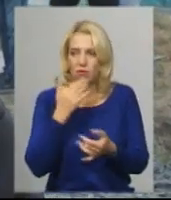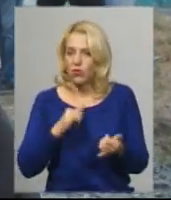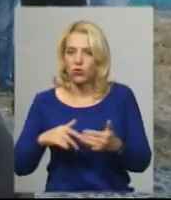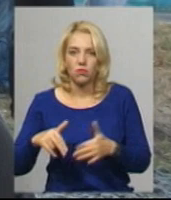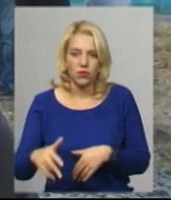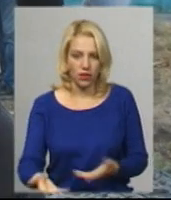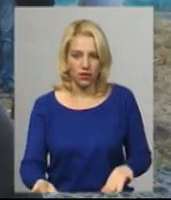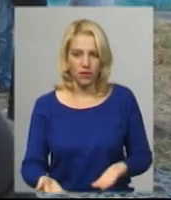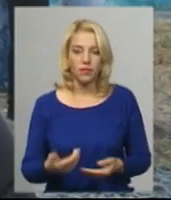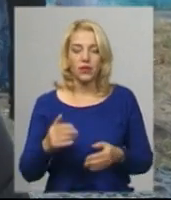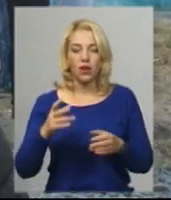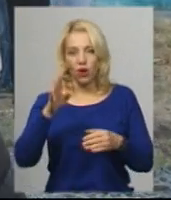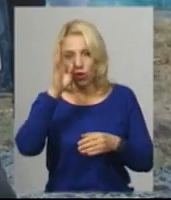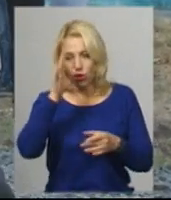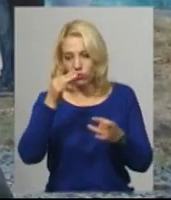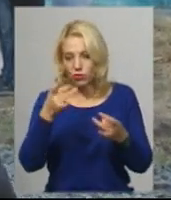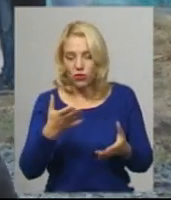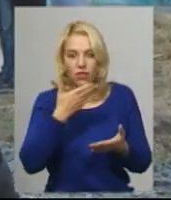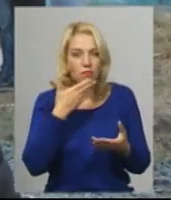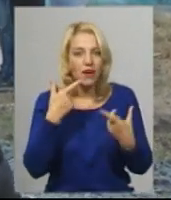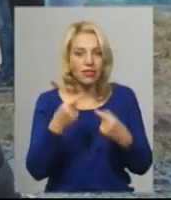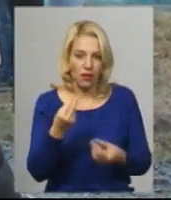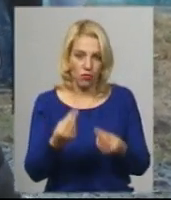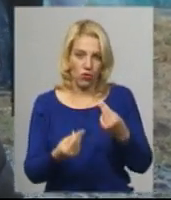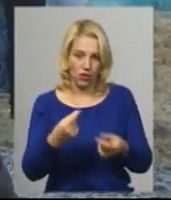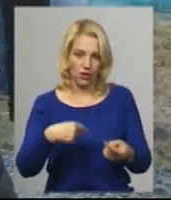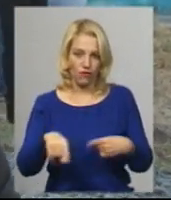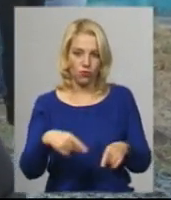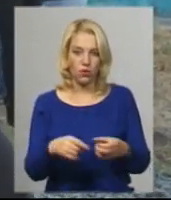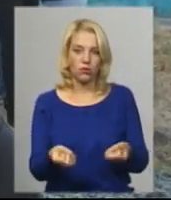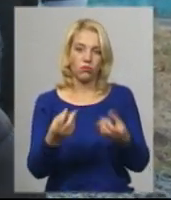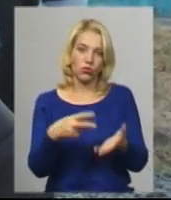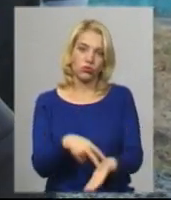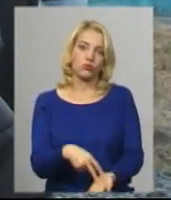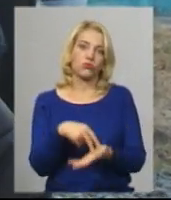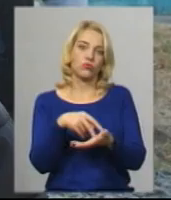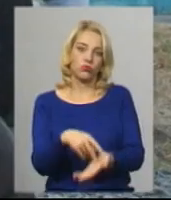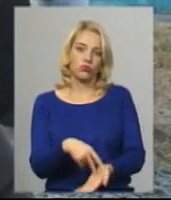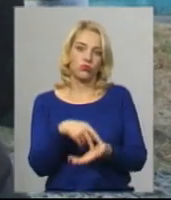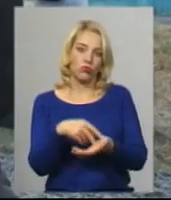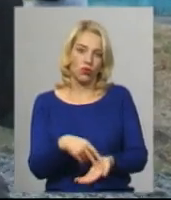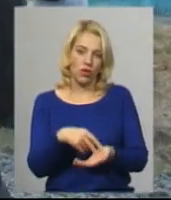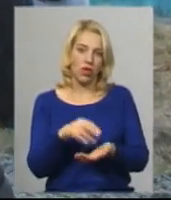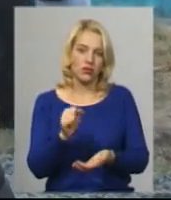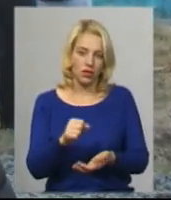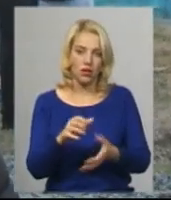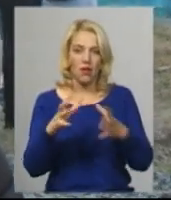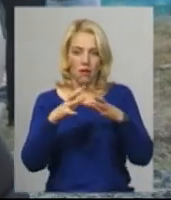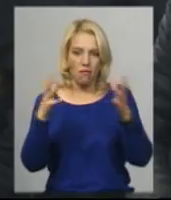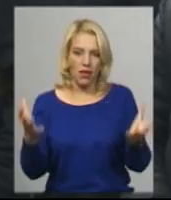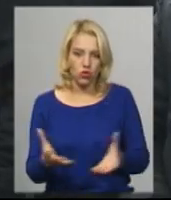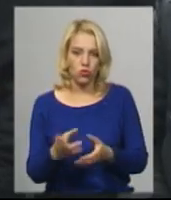Саме елементарним хлопчикам навіть немає, де пограти футбол. Вони просто стоять і товчуть м'ячом по стінах, бо нема де